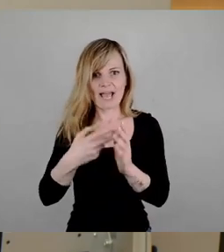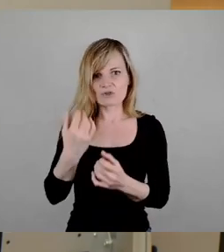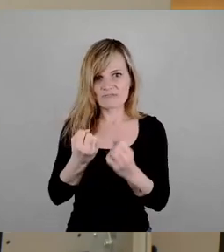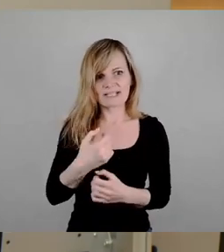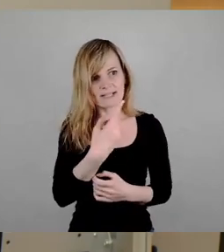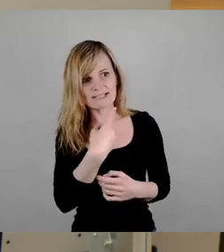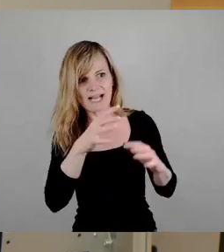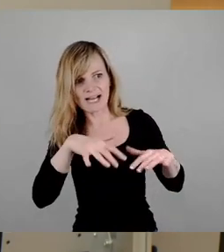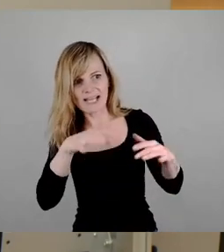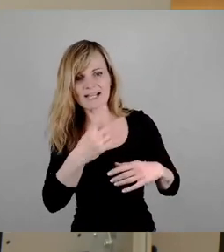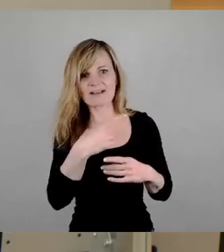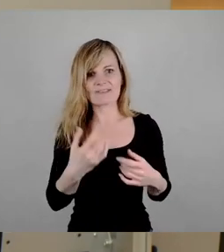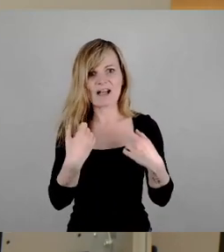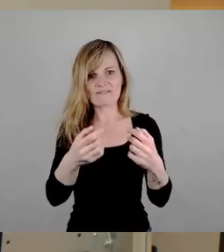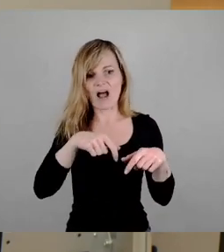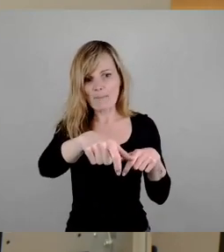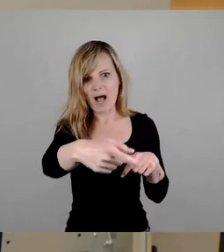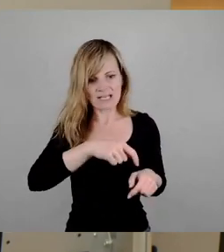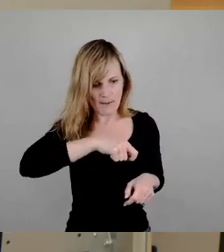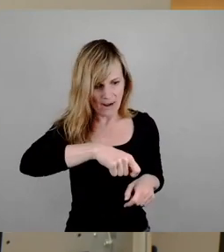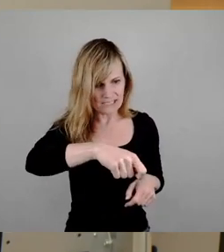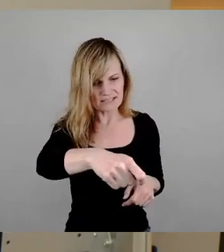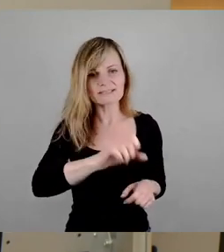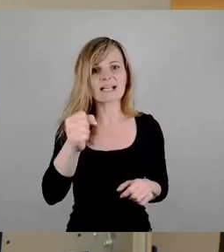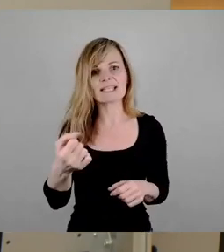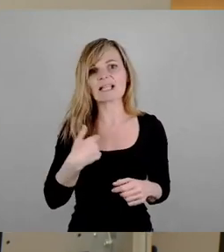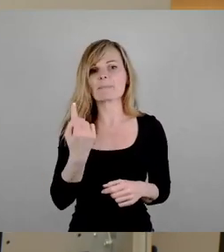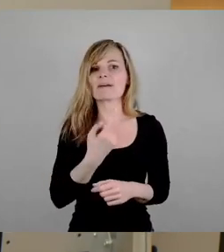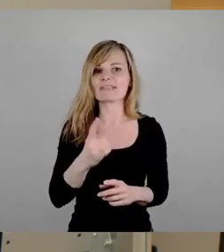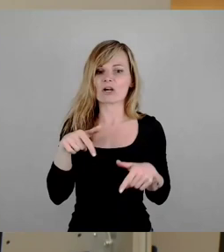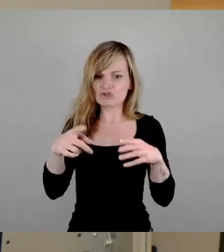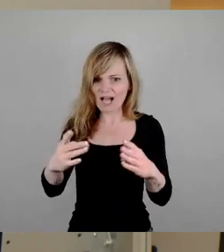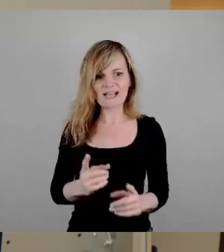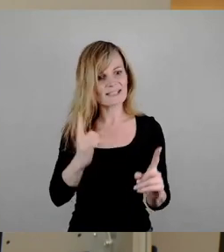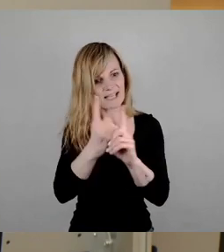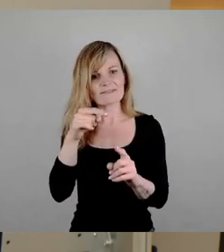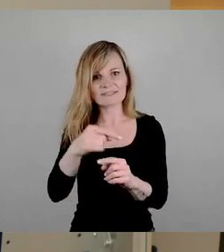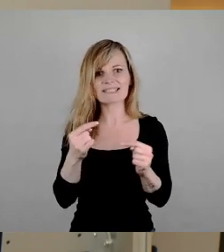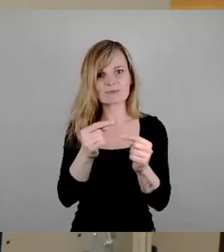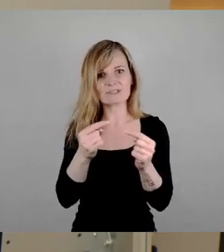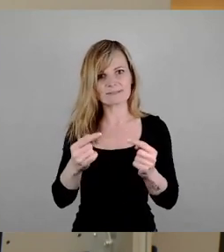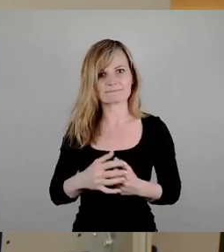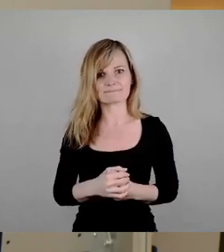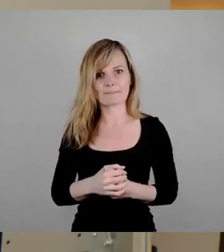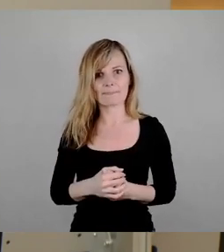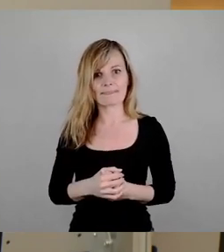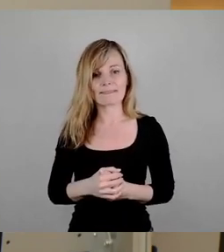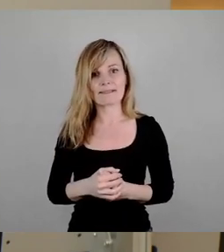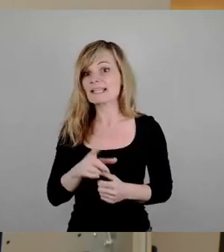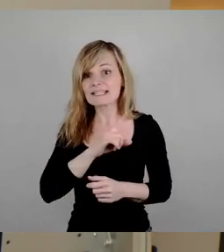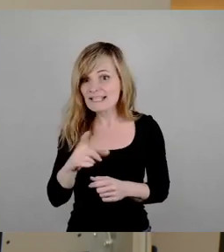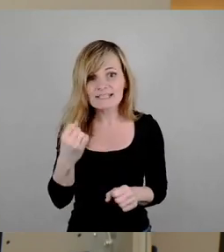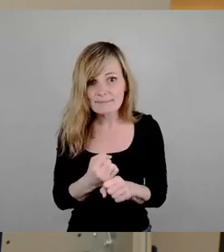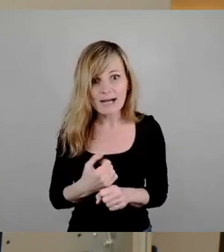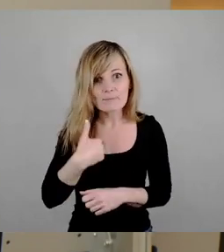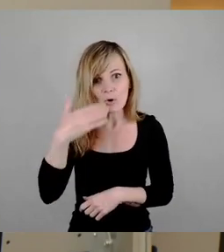offensichtlich keine Fahrbahn markieren, aber wir treffen uns auf der Straße, da diskutieren wir das. Natürlich nicht machen, Gottes Willen, weil wir